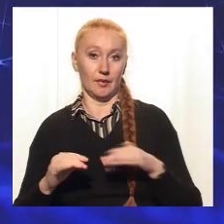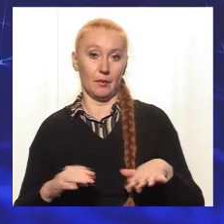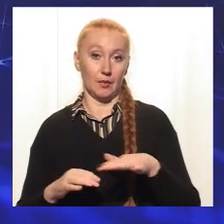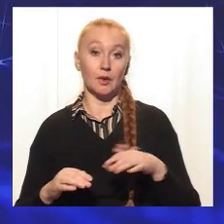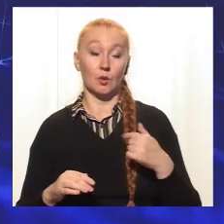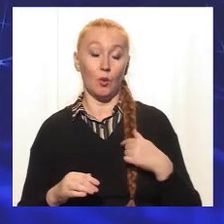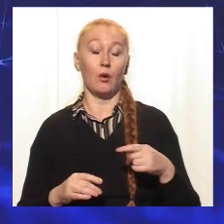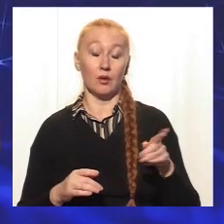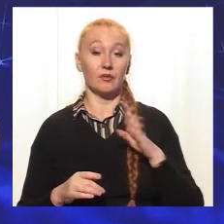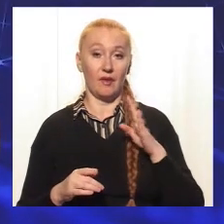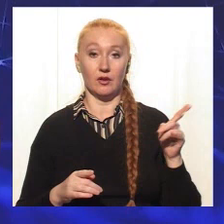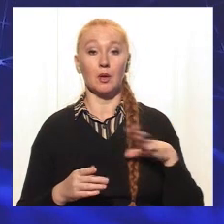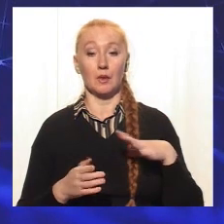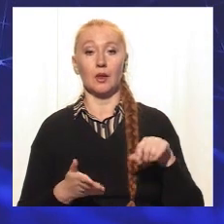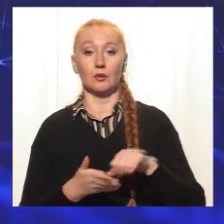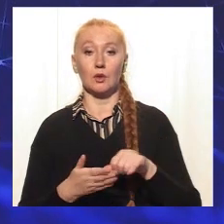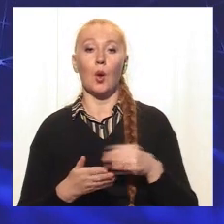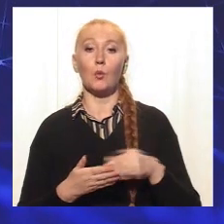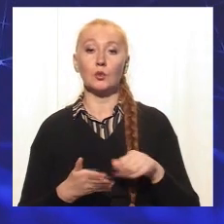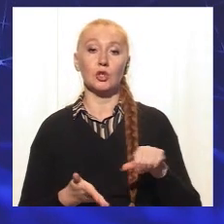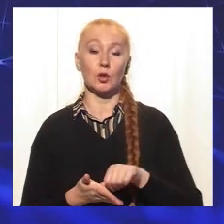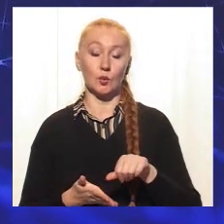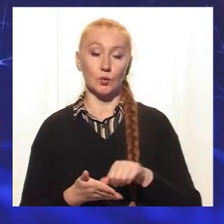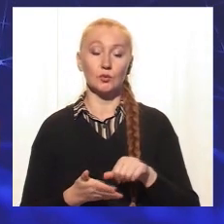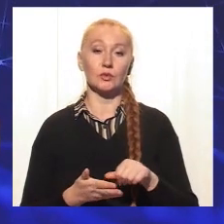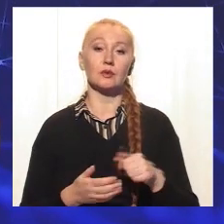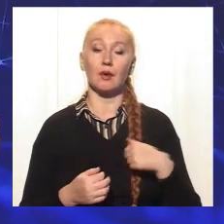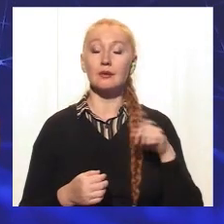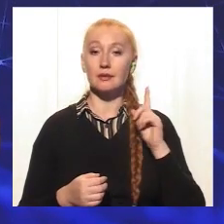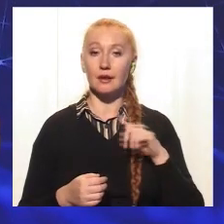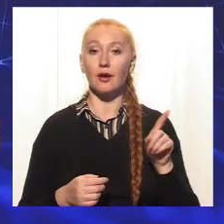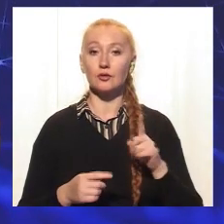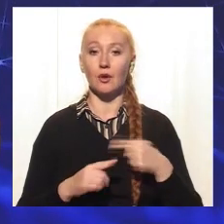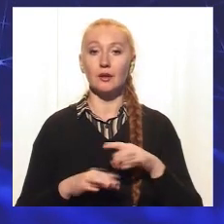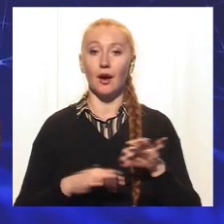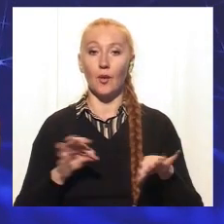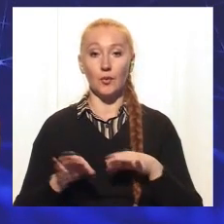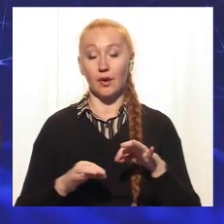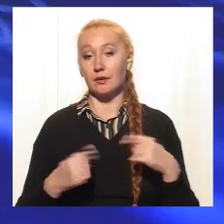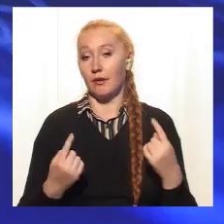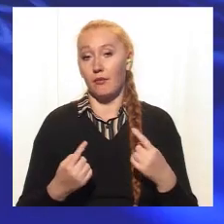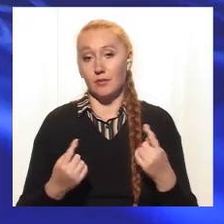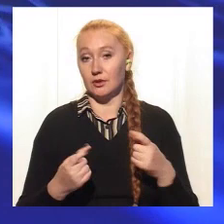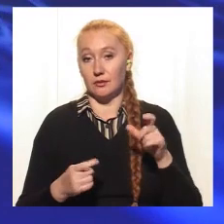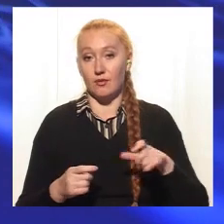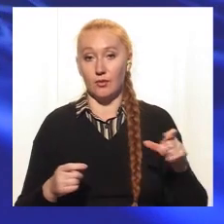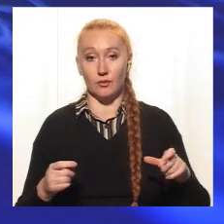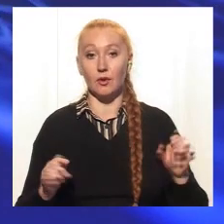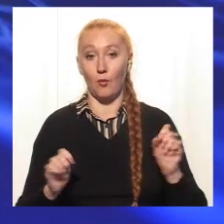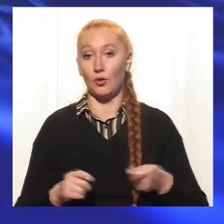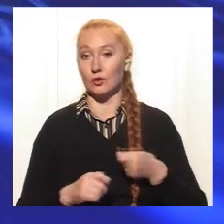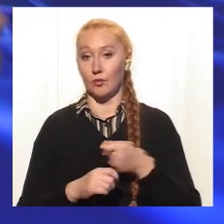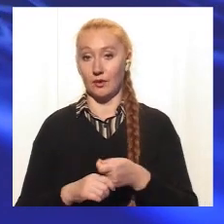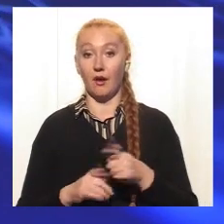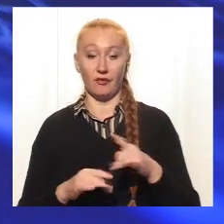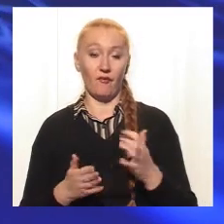я приймала участь минулого року в бюджеті участі, я знаю, що це проєкт для звичайних громадян, які можуть подати